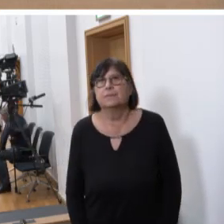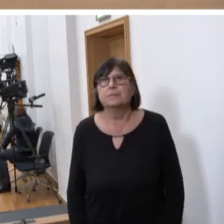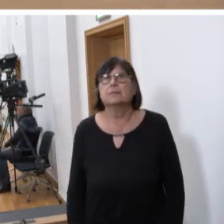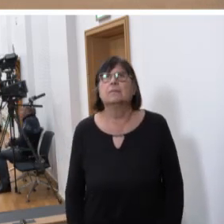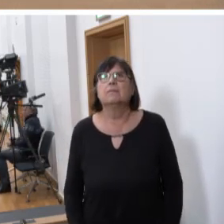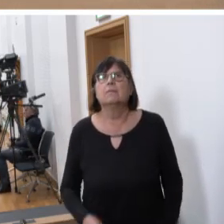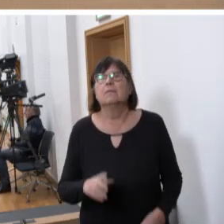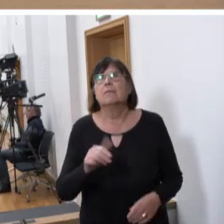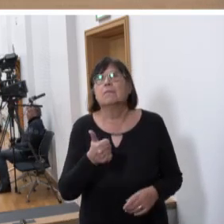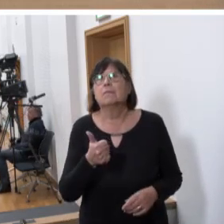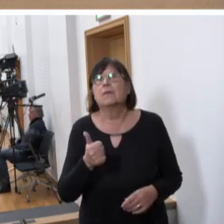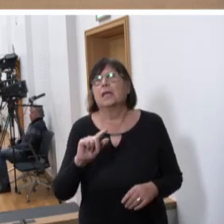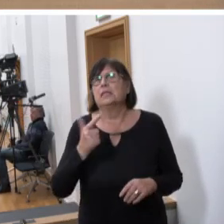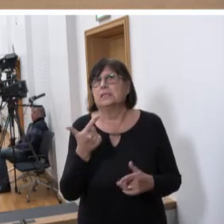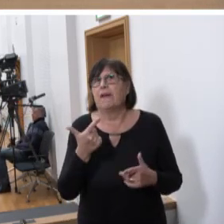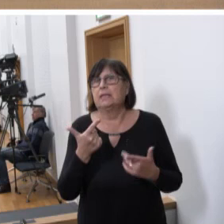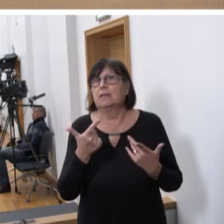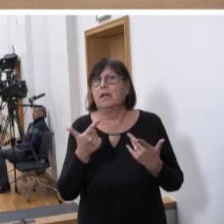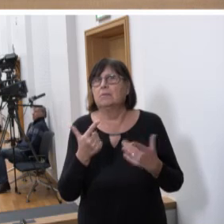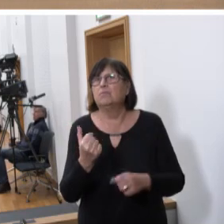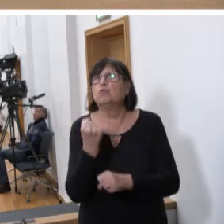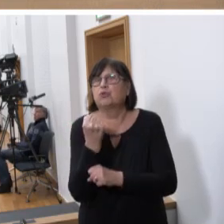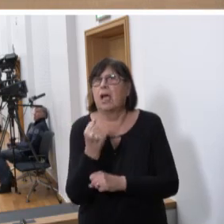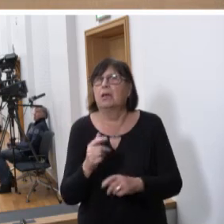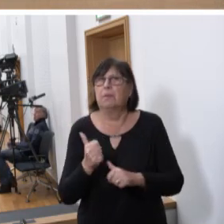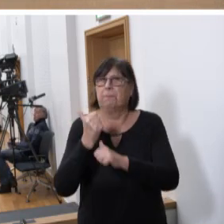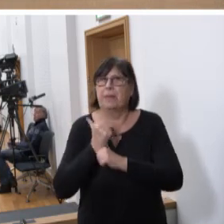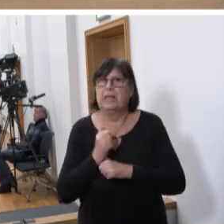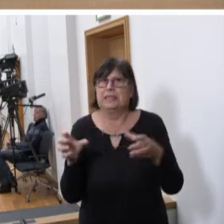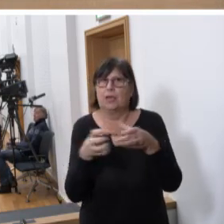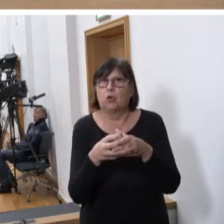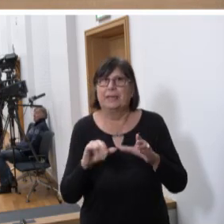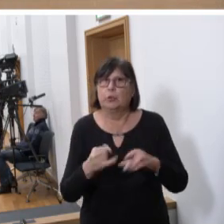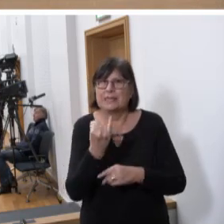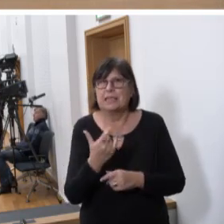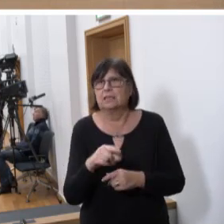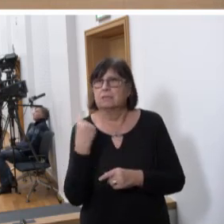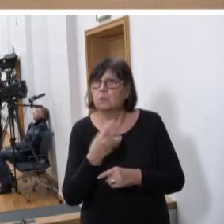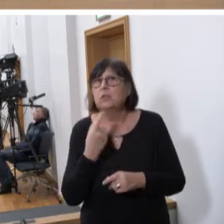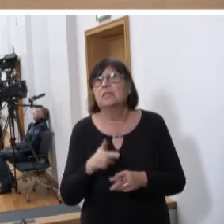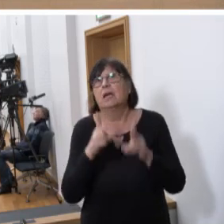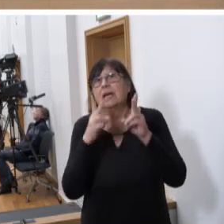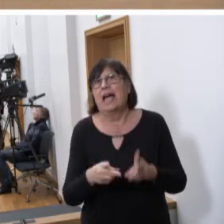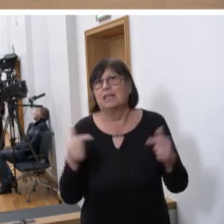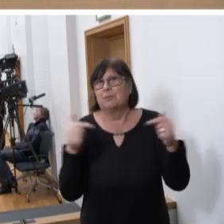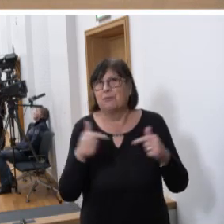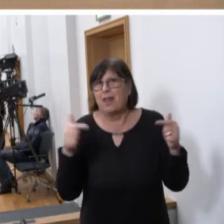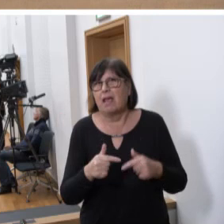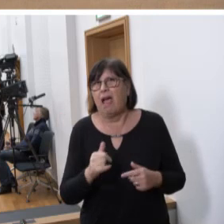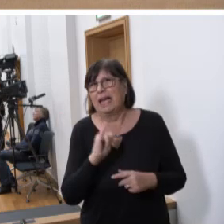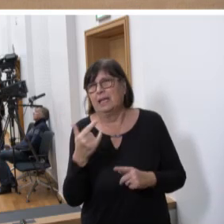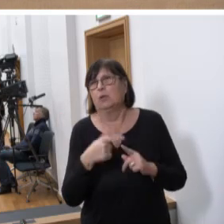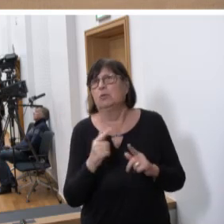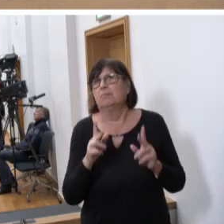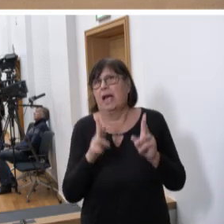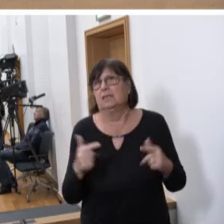Und eine zweifellos stark belastete Gruppe in der Justiz sind unsere Rechtspflegerinnen und Rechtspfleger. Es ist dort